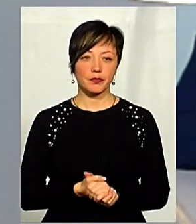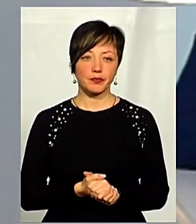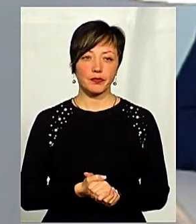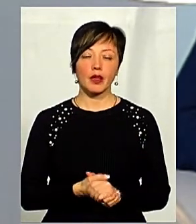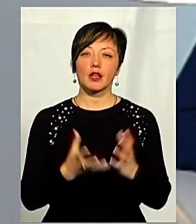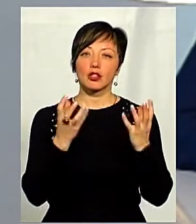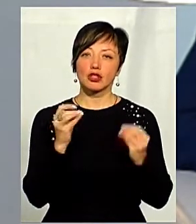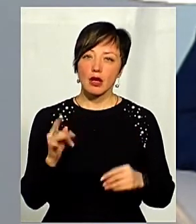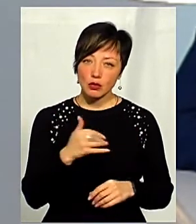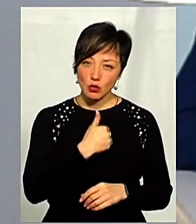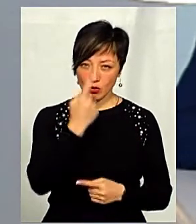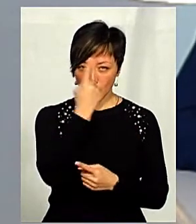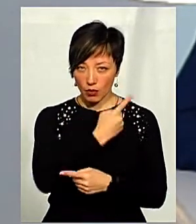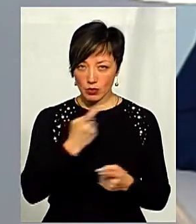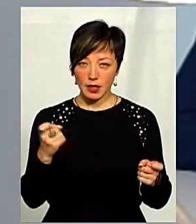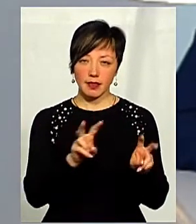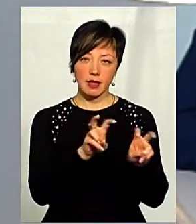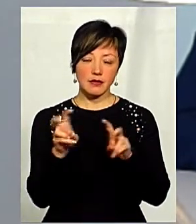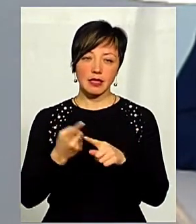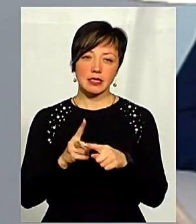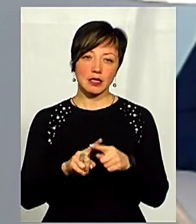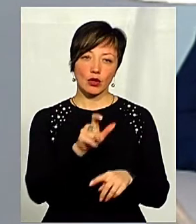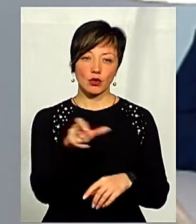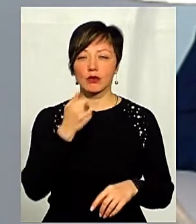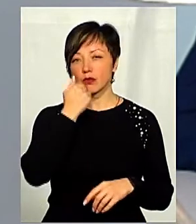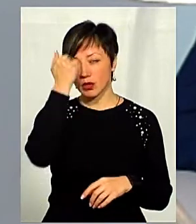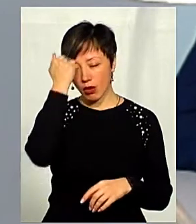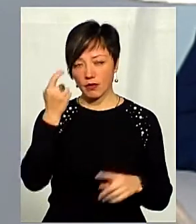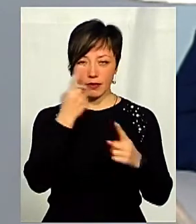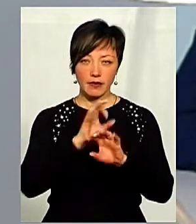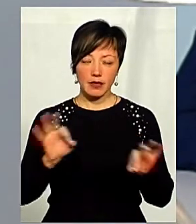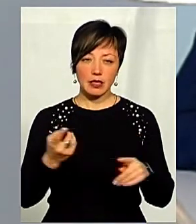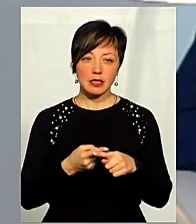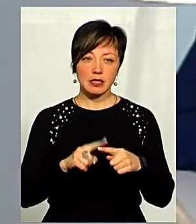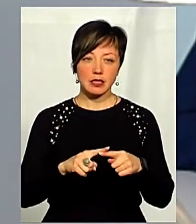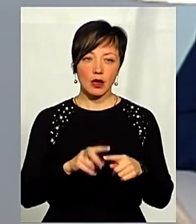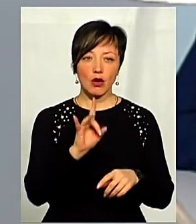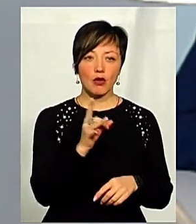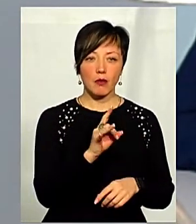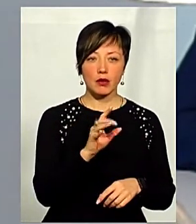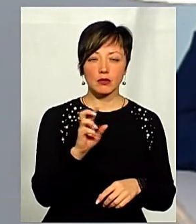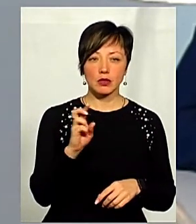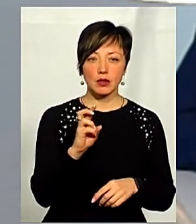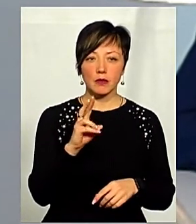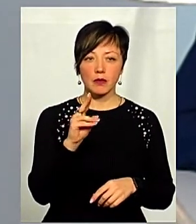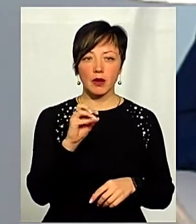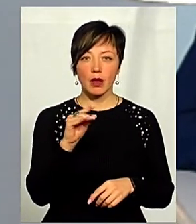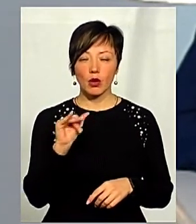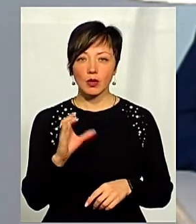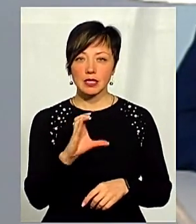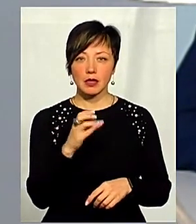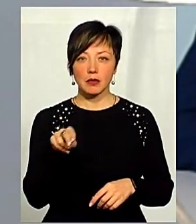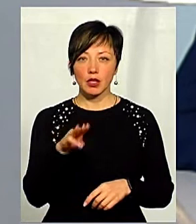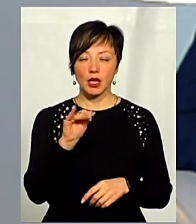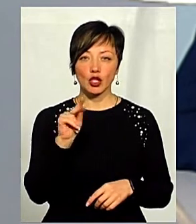Я ще раз хочу наголосити, я хочу назвати цих людей, хочу подякувати їм в ефірі. Це Роман Борисович Примуш, це Сергій Петрович